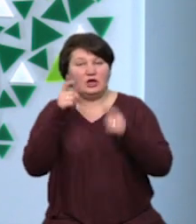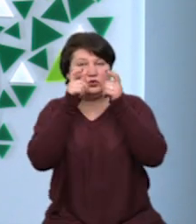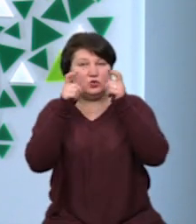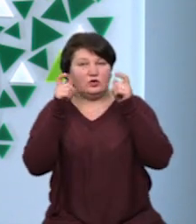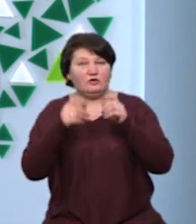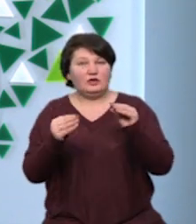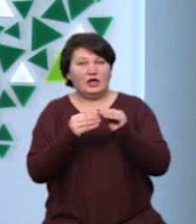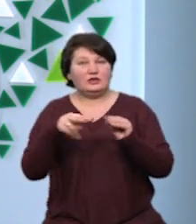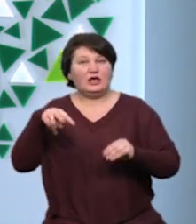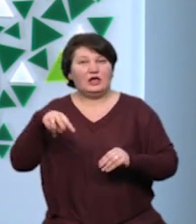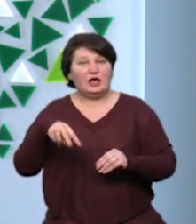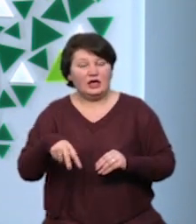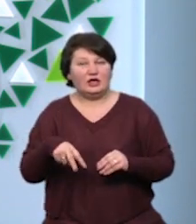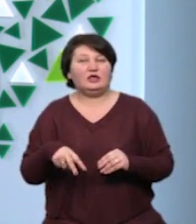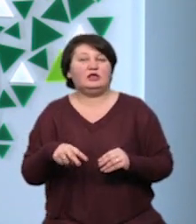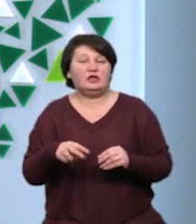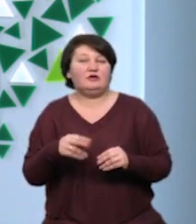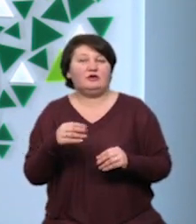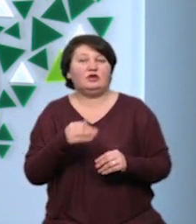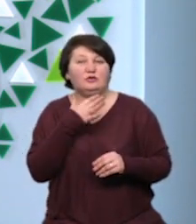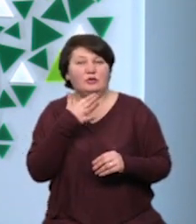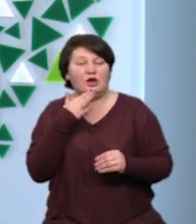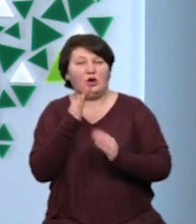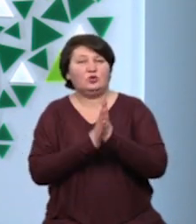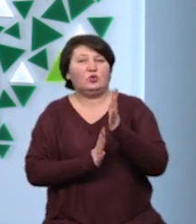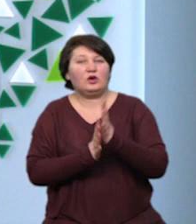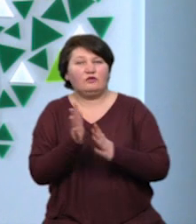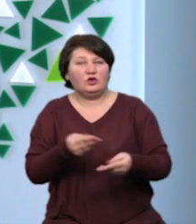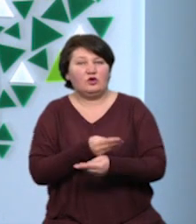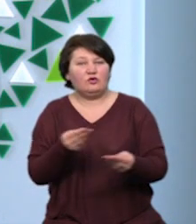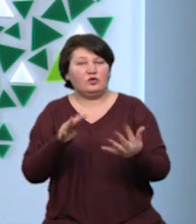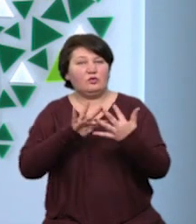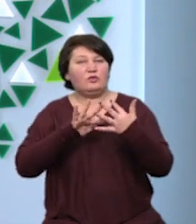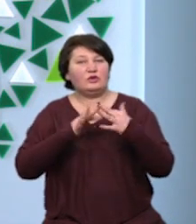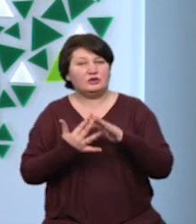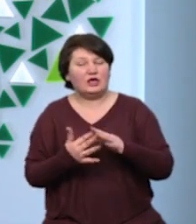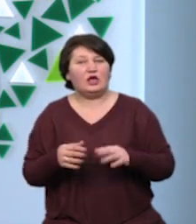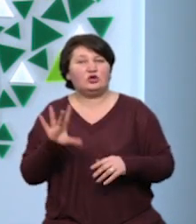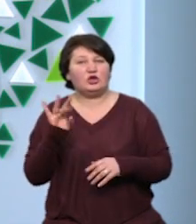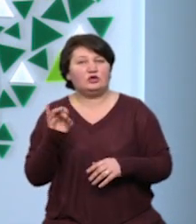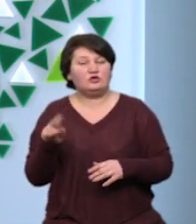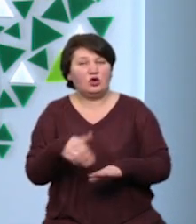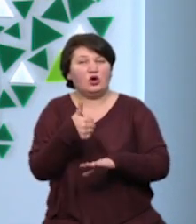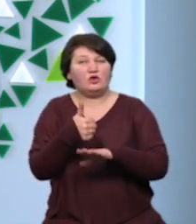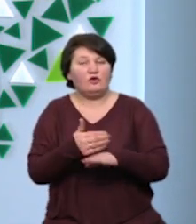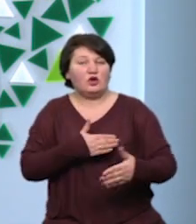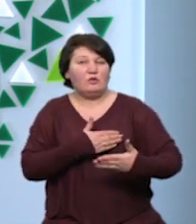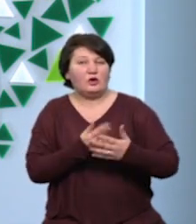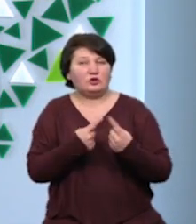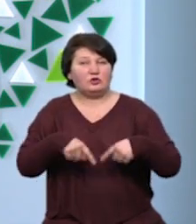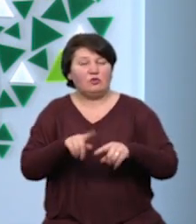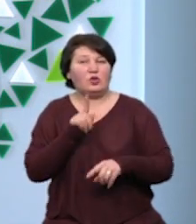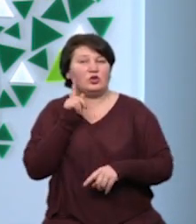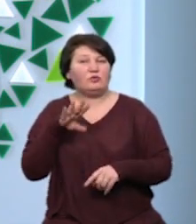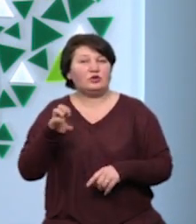10 літрів дезрошину та понад сотню нітрилових рукавичок розводить по селах та селищах Грожнятівщини голова громадської організації «Молода